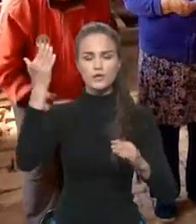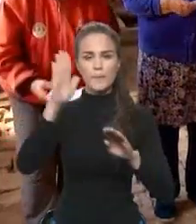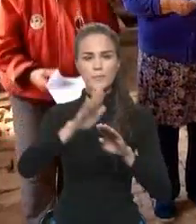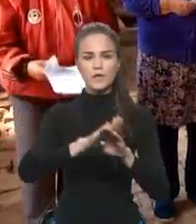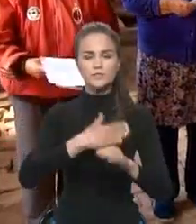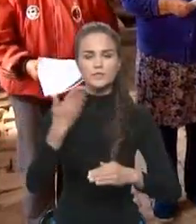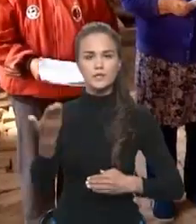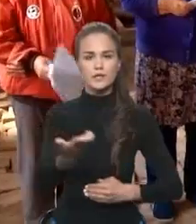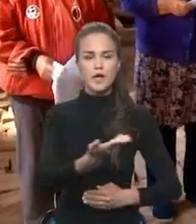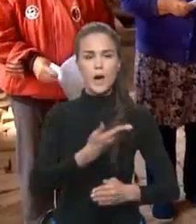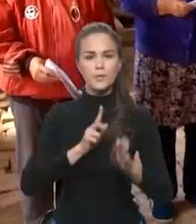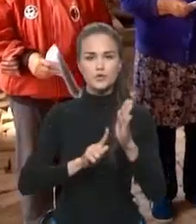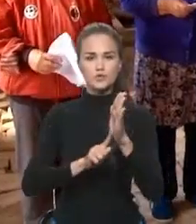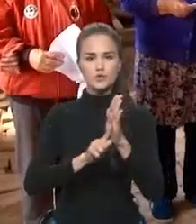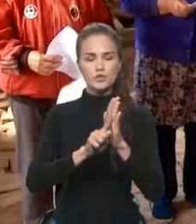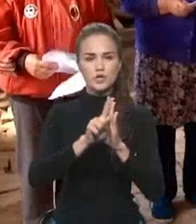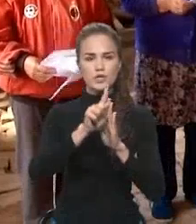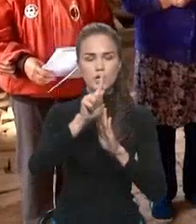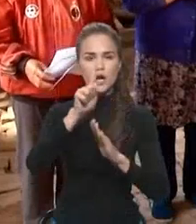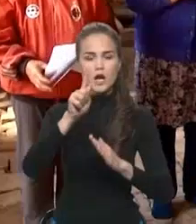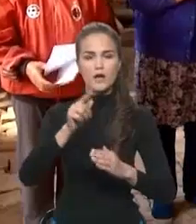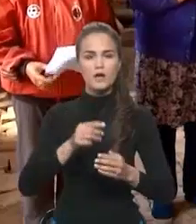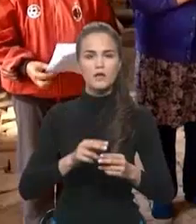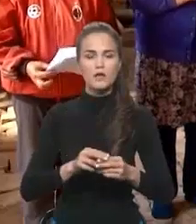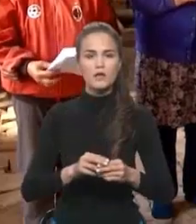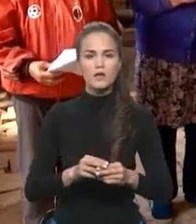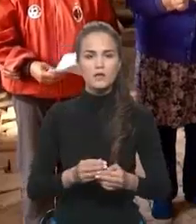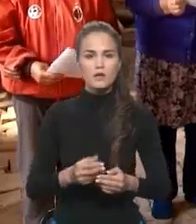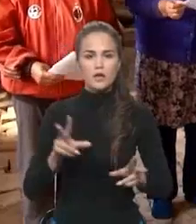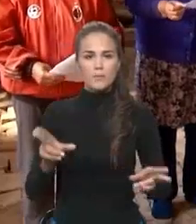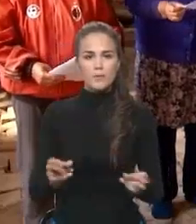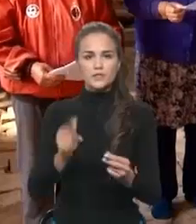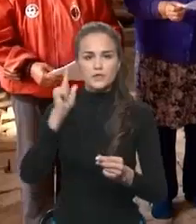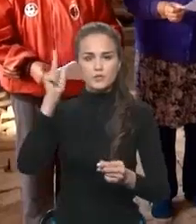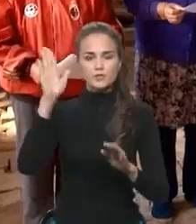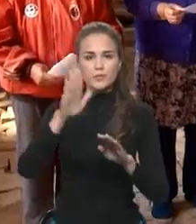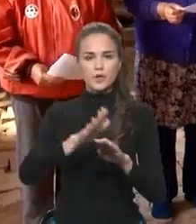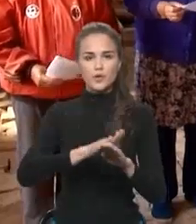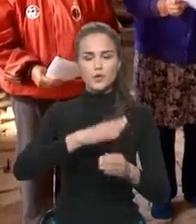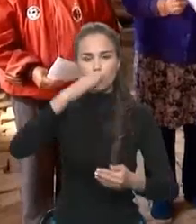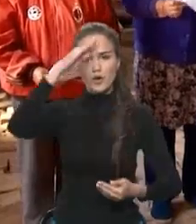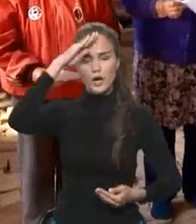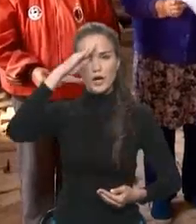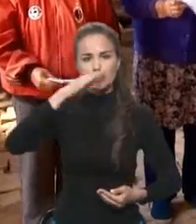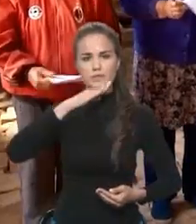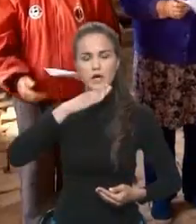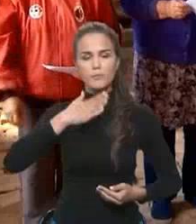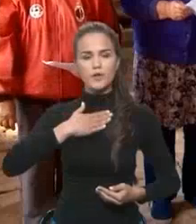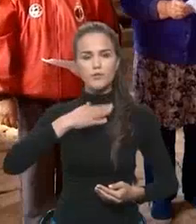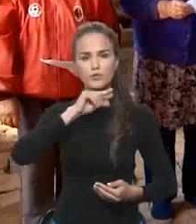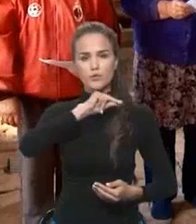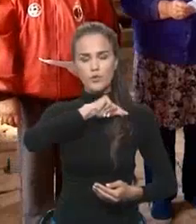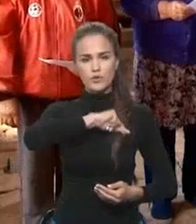источающая Спаси, Господи, помилуй Отца моего